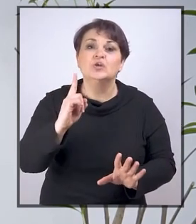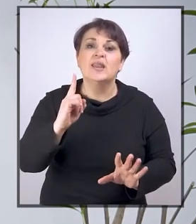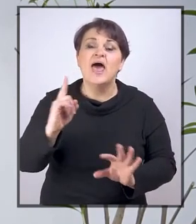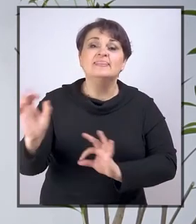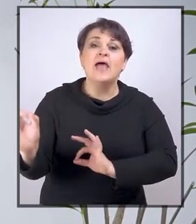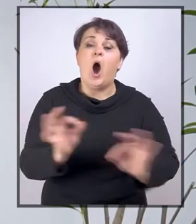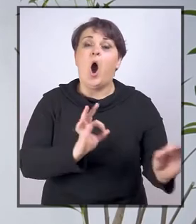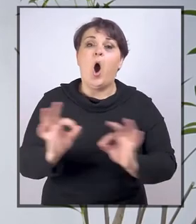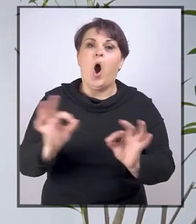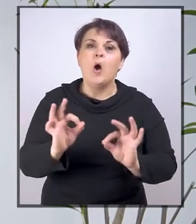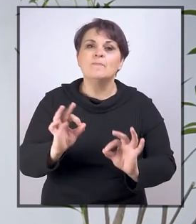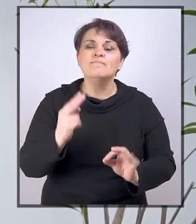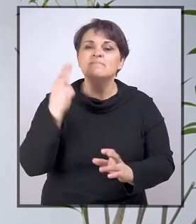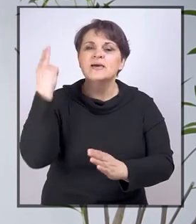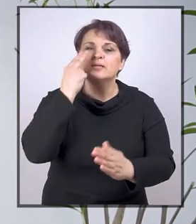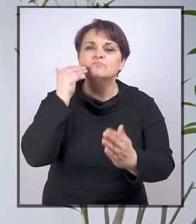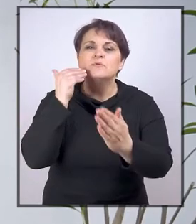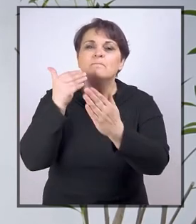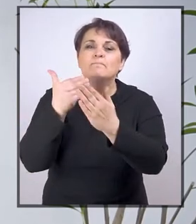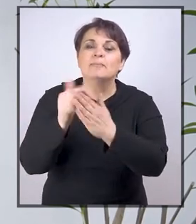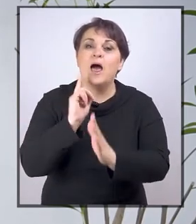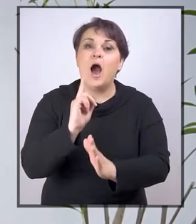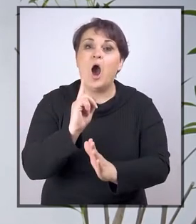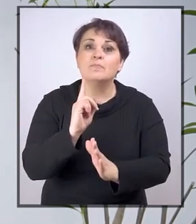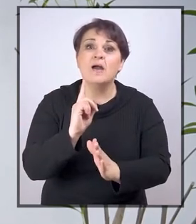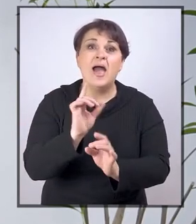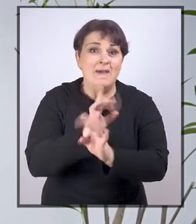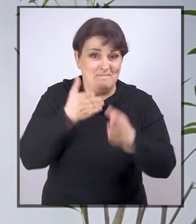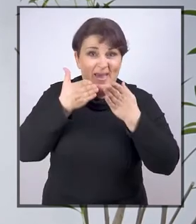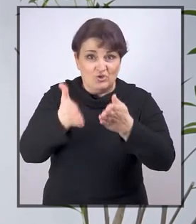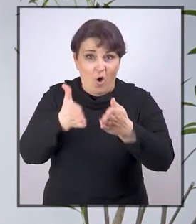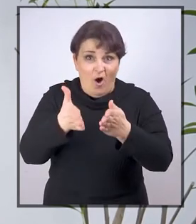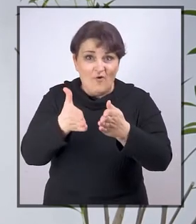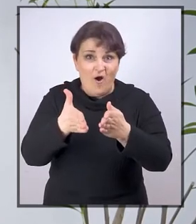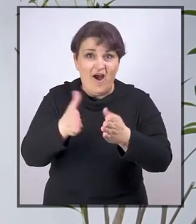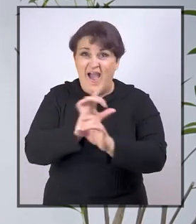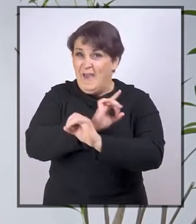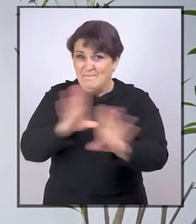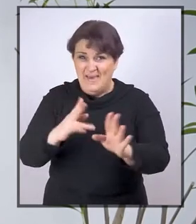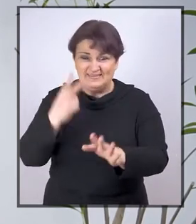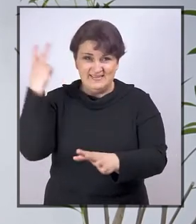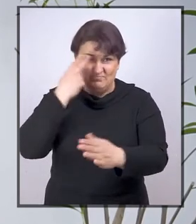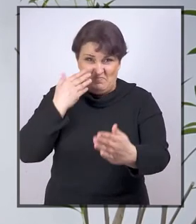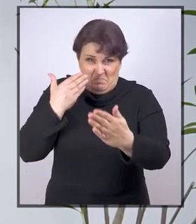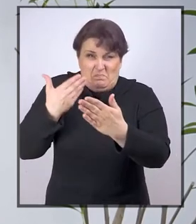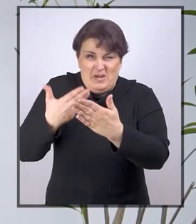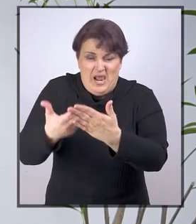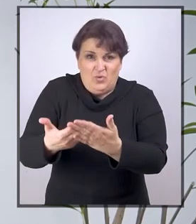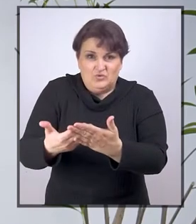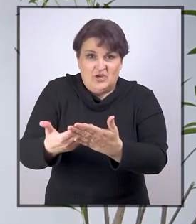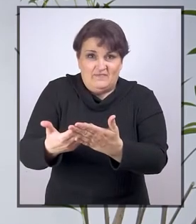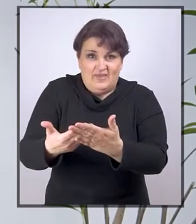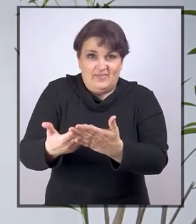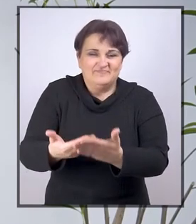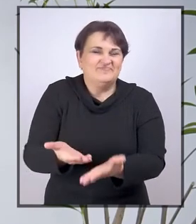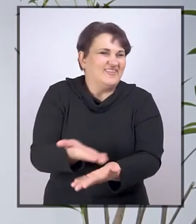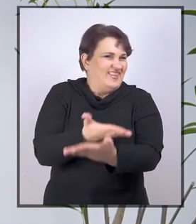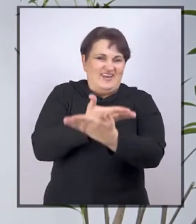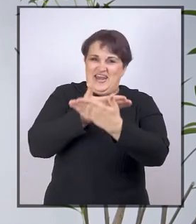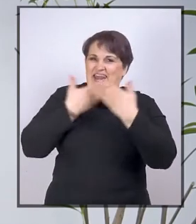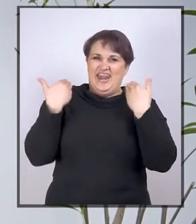dužan da obezbijedi razumno prilagođavanje. Bez ovoga, bez razumno